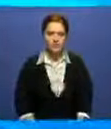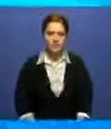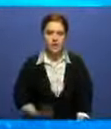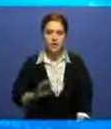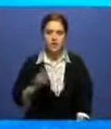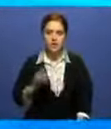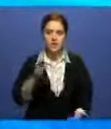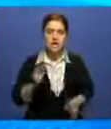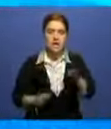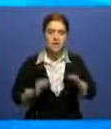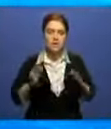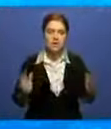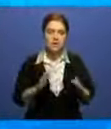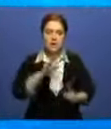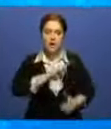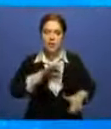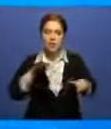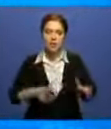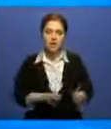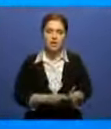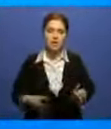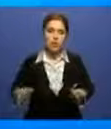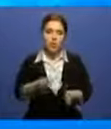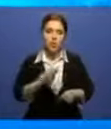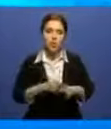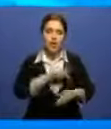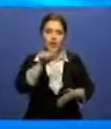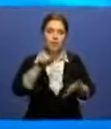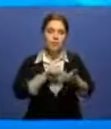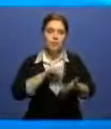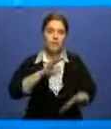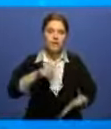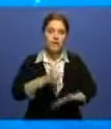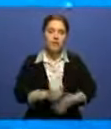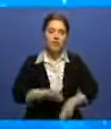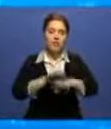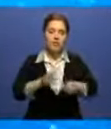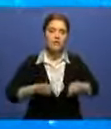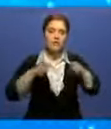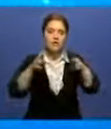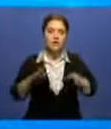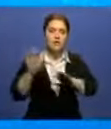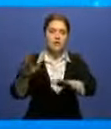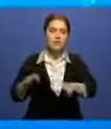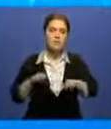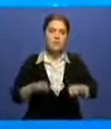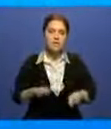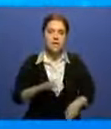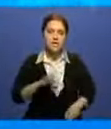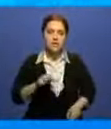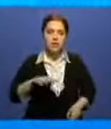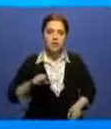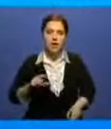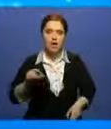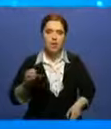Социальная стабильность и сохранение рабочих мест в Карагандинской области. Эти вопросы стали главными в ходе визита в регион вице-премьера Бердебека Сапарбаева.